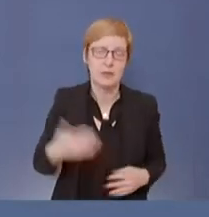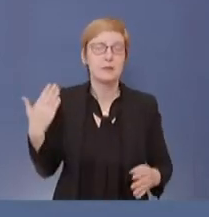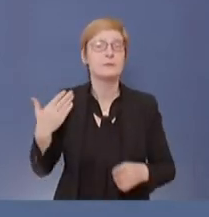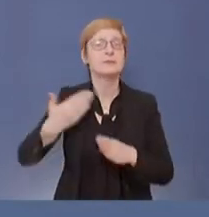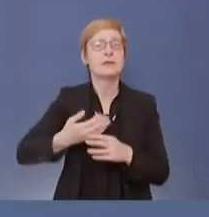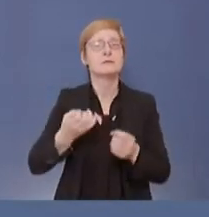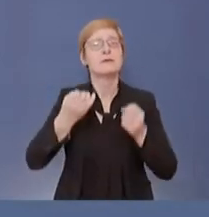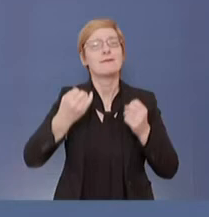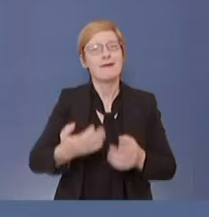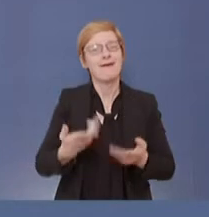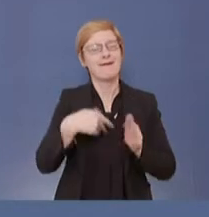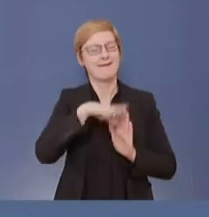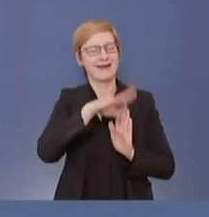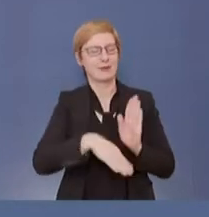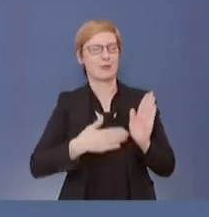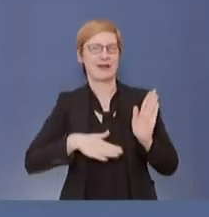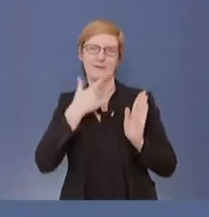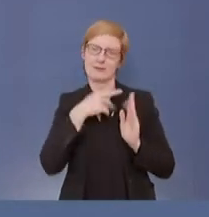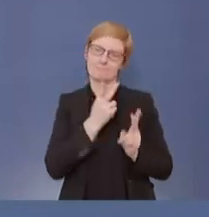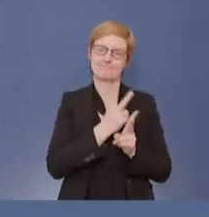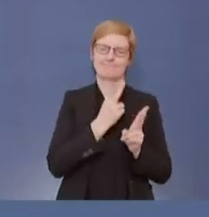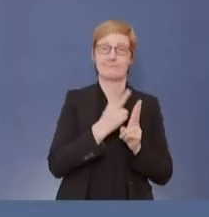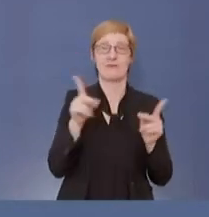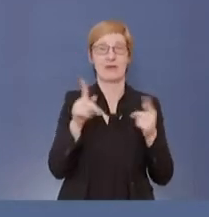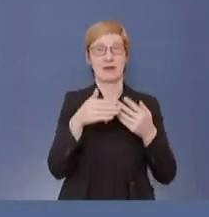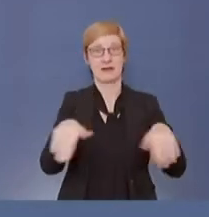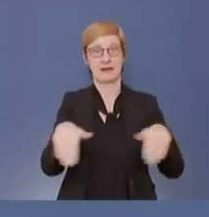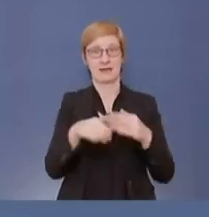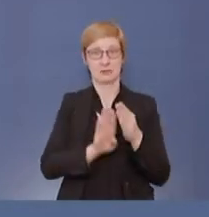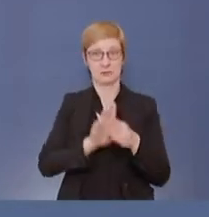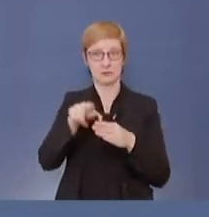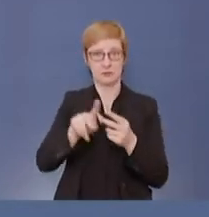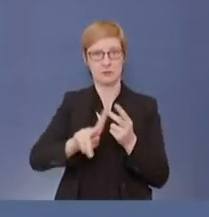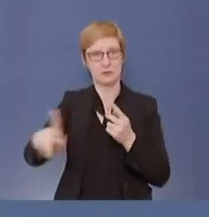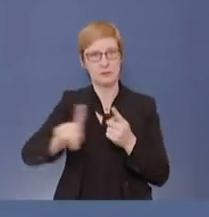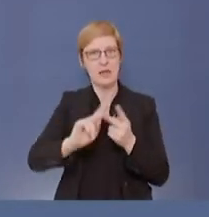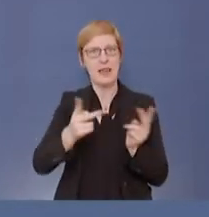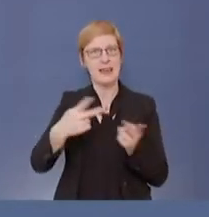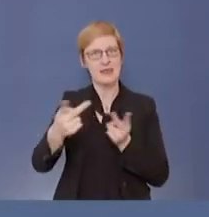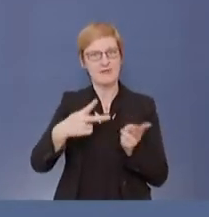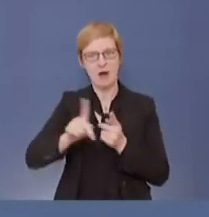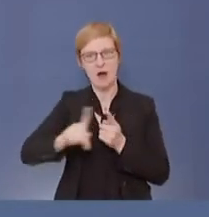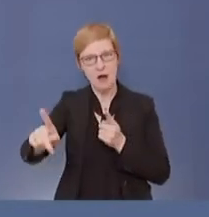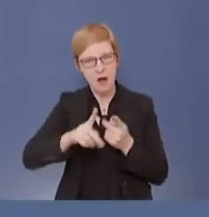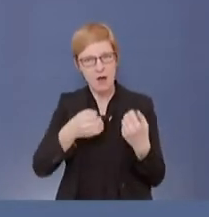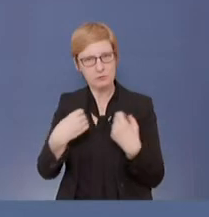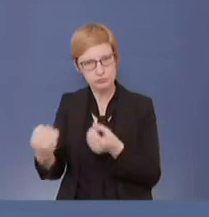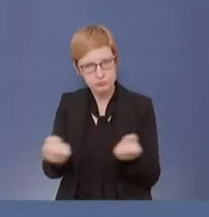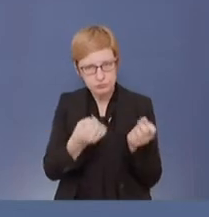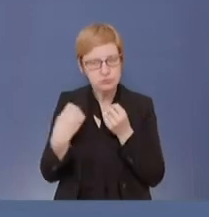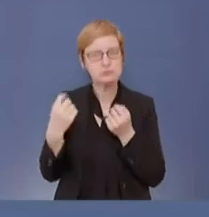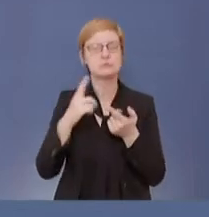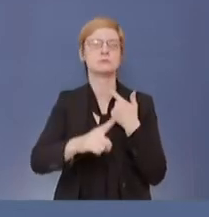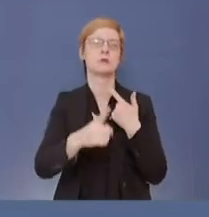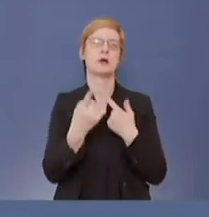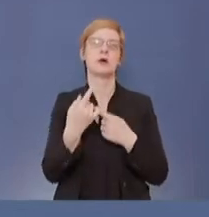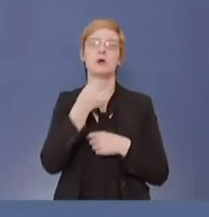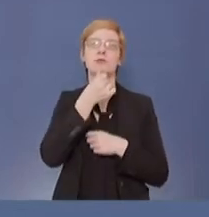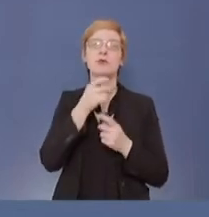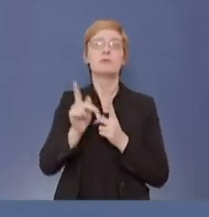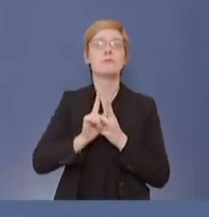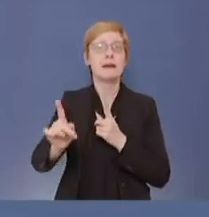sozusagen der grenzüberschreitende Lieferverkehr, dass auch Berufspendler eine besondere Berücksichtigung erfahren.